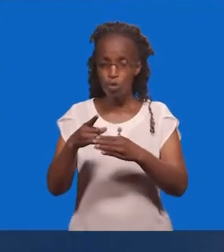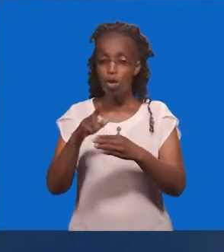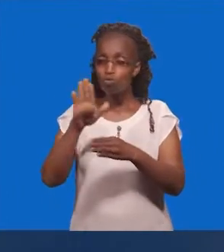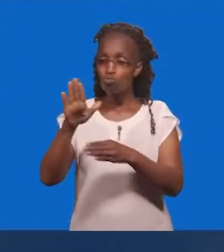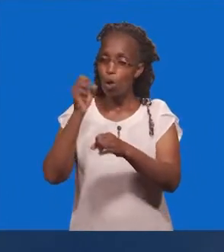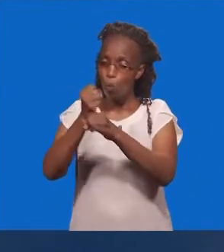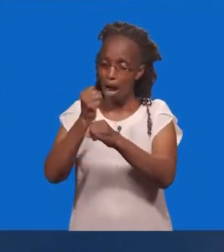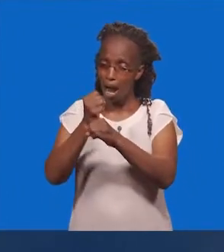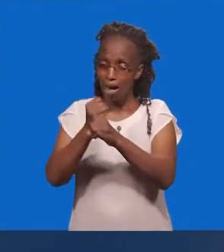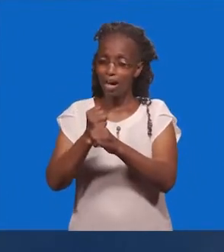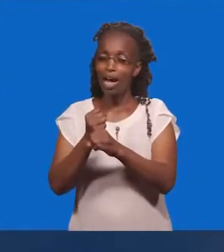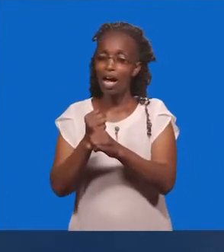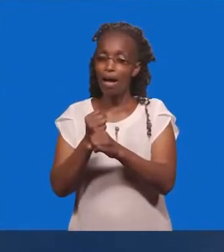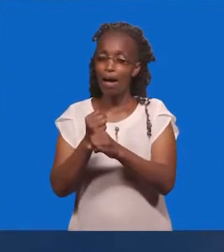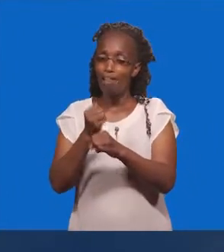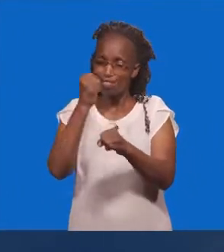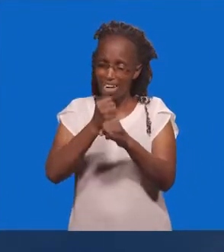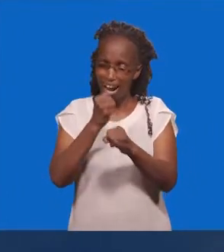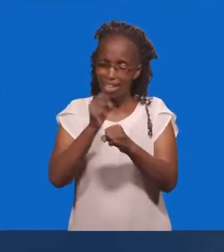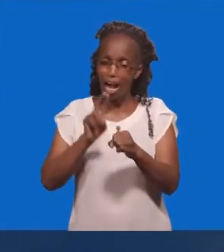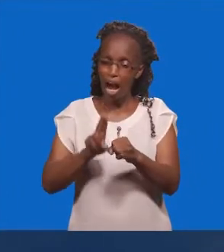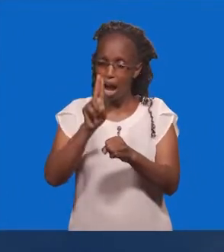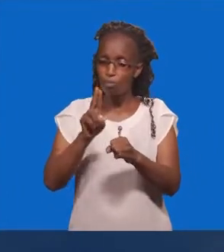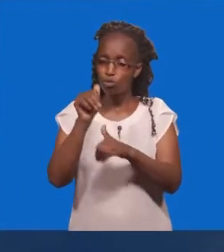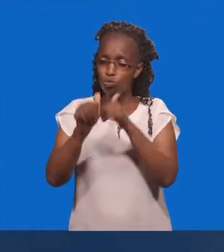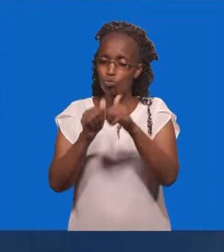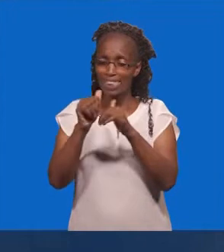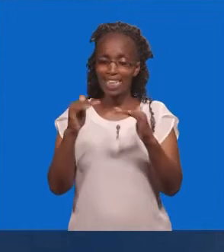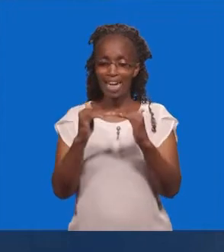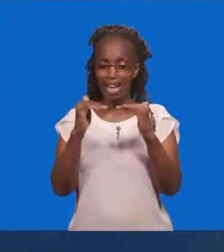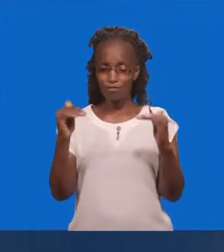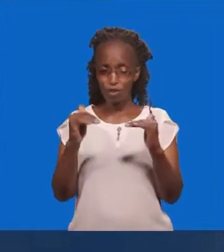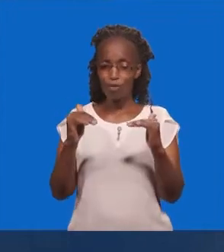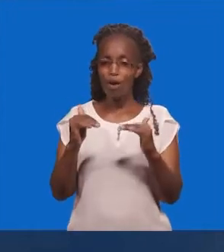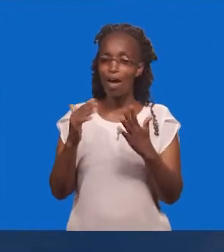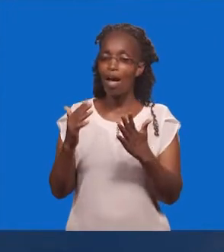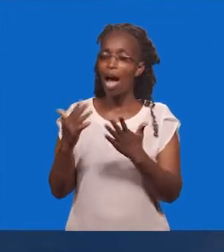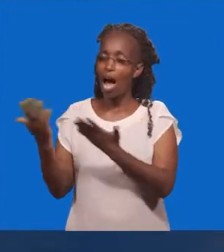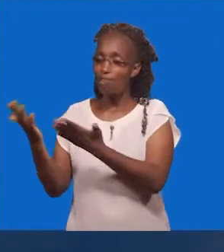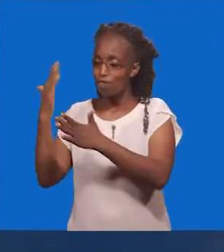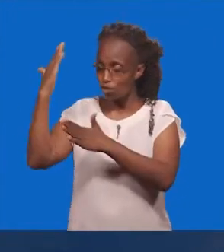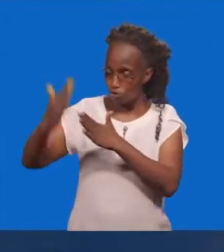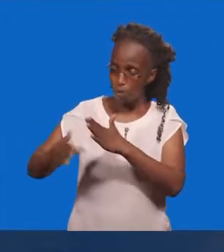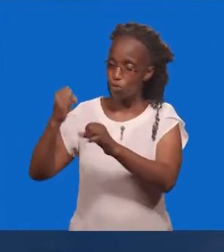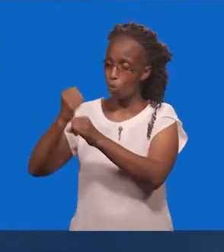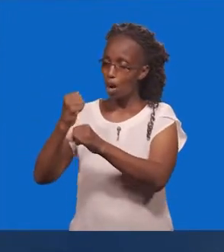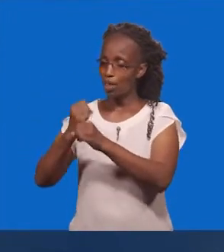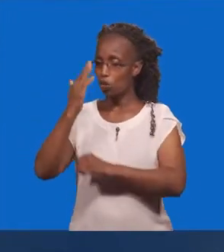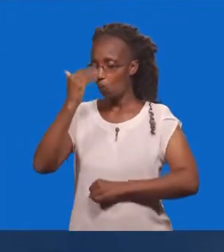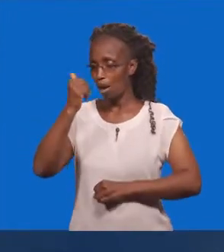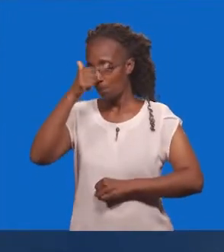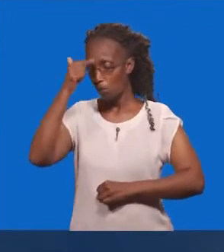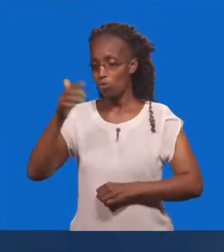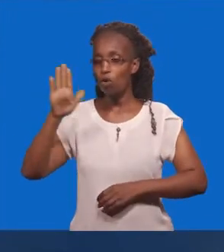Kazi Yako Nimefanya Ikafikia Mala Fulani Tanzama Kile Kitu Nimesimamisha Nikuanjili Ya Kazi Yako Bwana